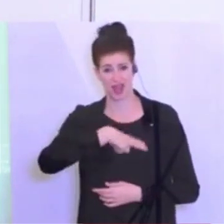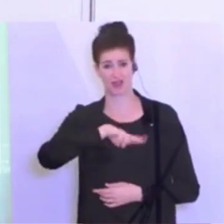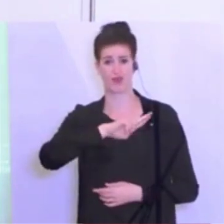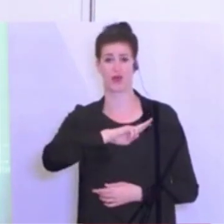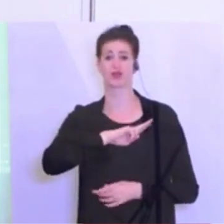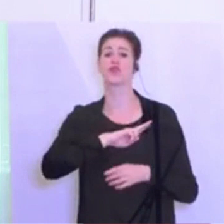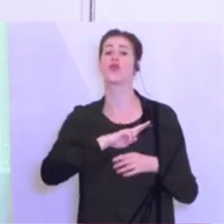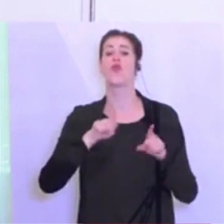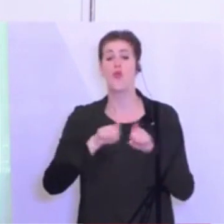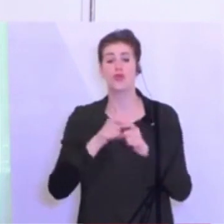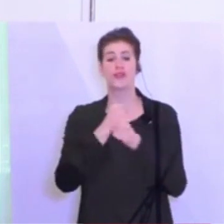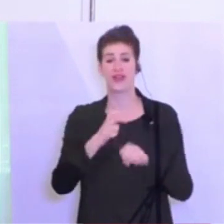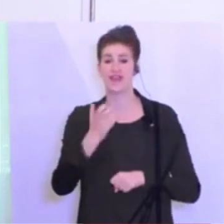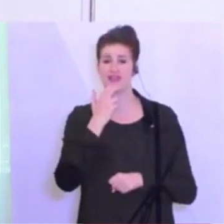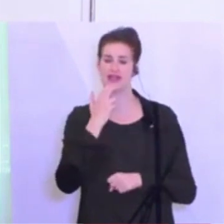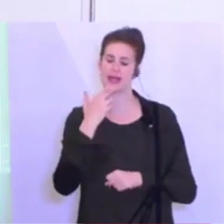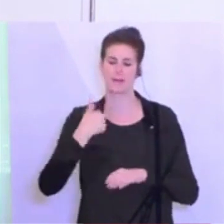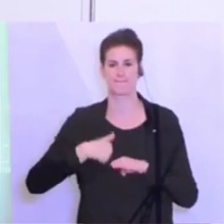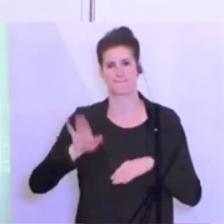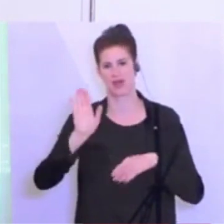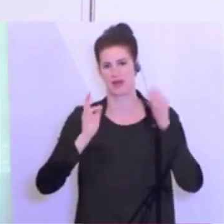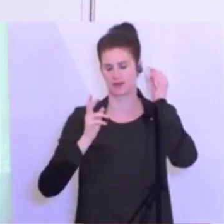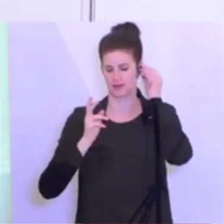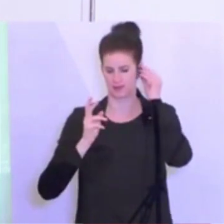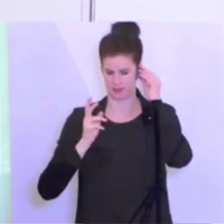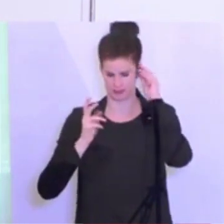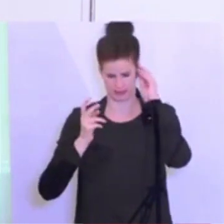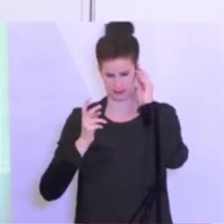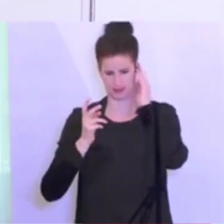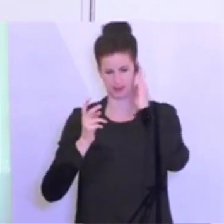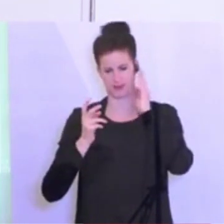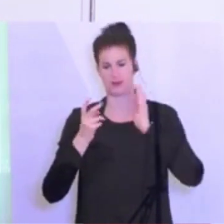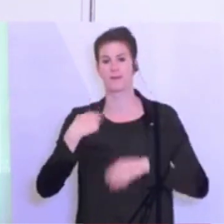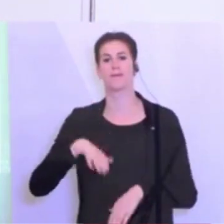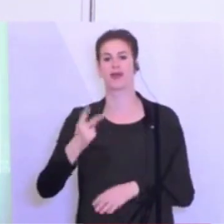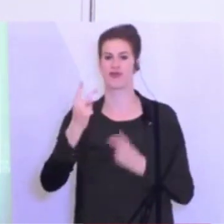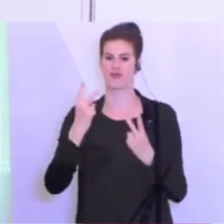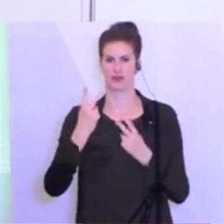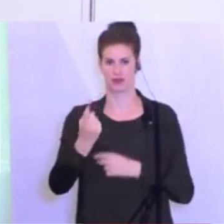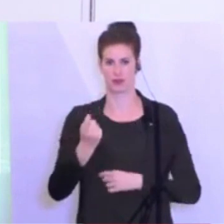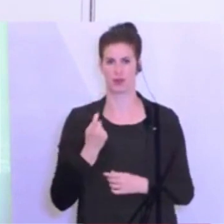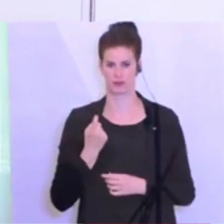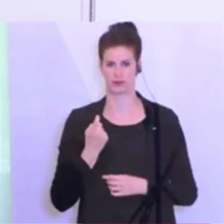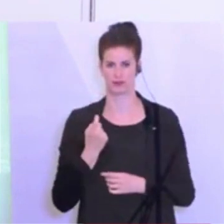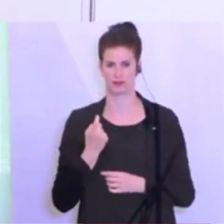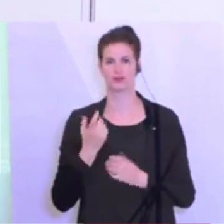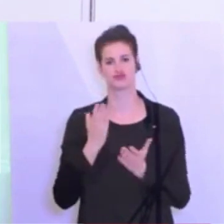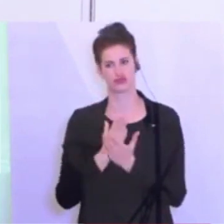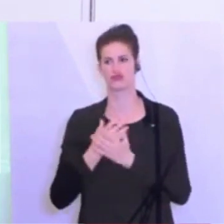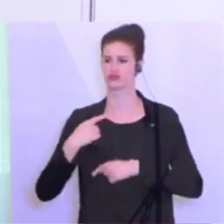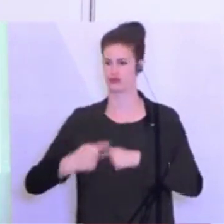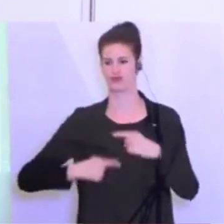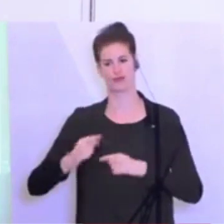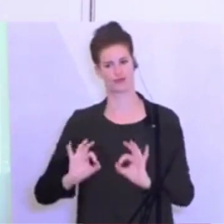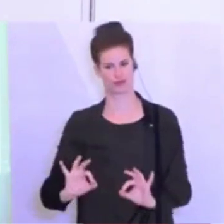eine Bedeutung spielen. Diese Säule wird noch wichtiger werden. Schrittweise haben wir uns ja schon dorthin entwickelt.